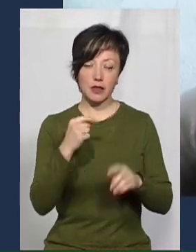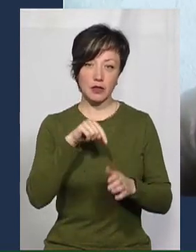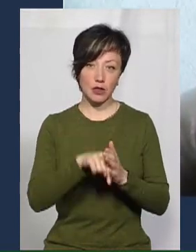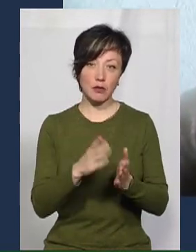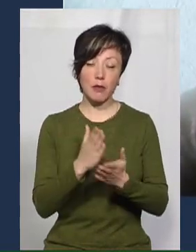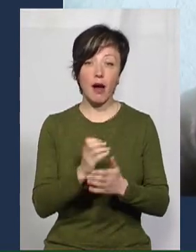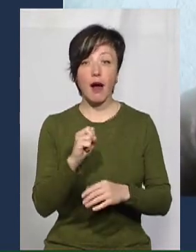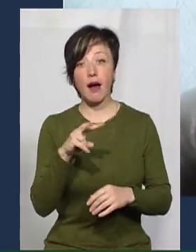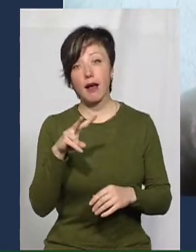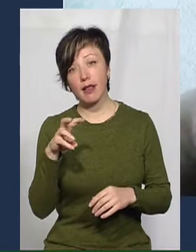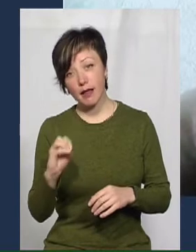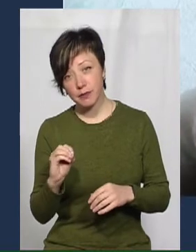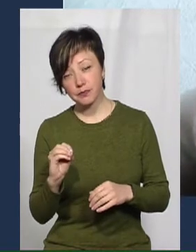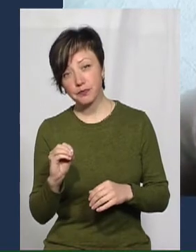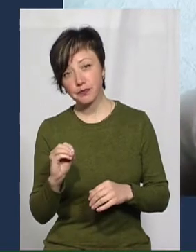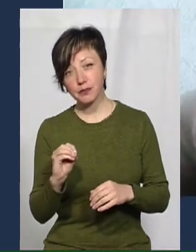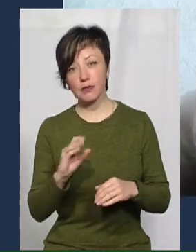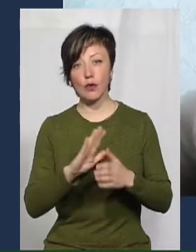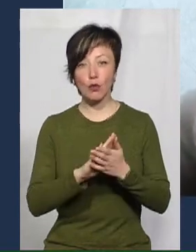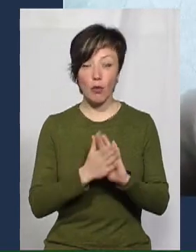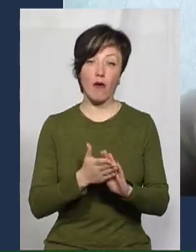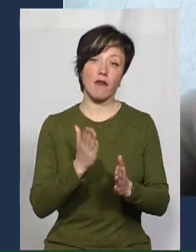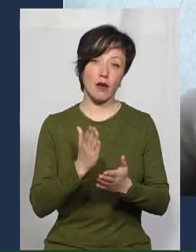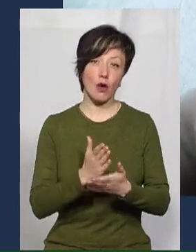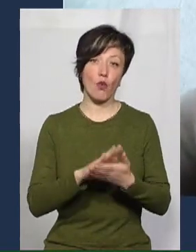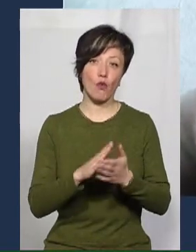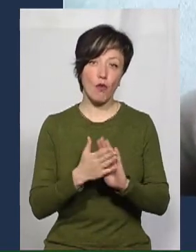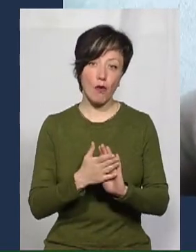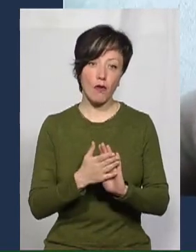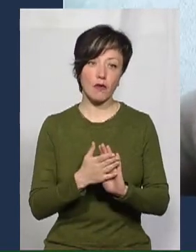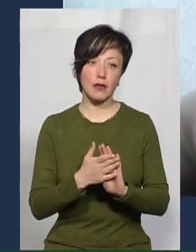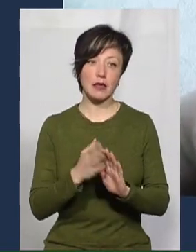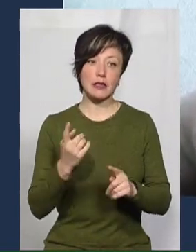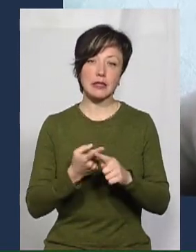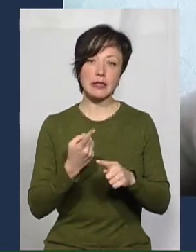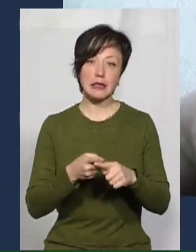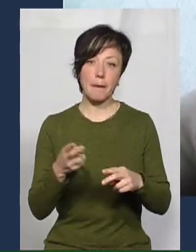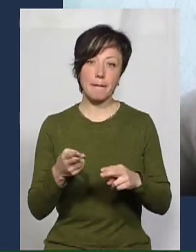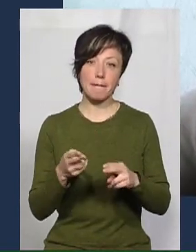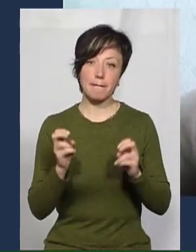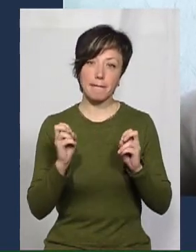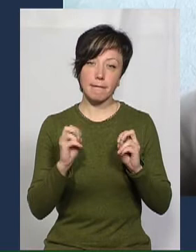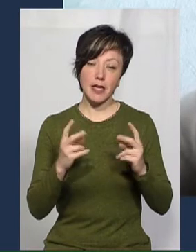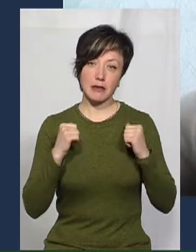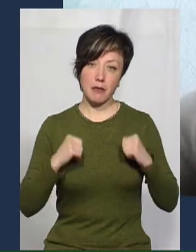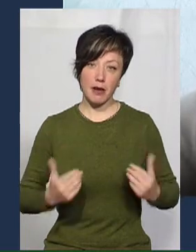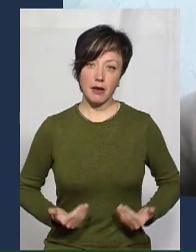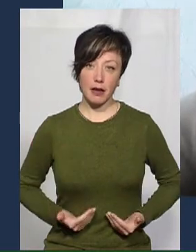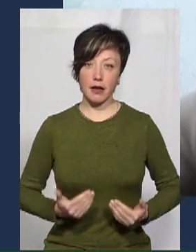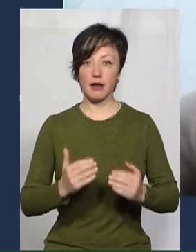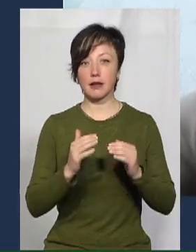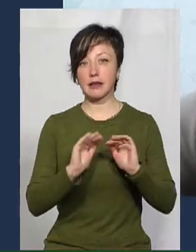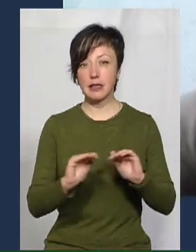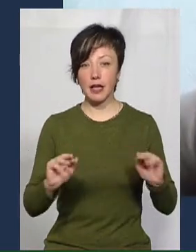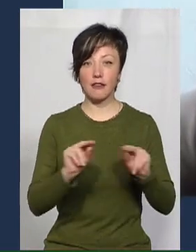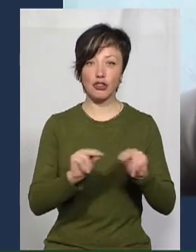але умови є умови. Перед усім це безпека дітей, перед усім це безпека вчителів та їхніх сімей.